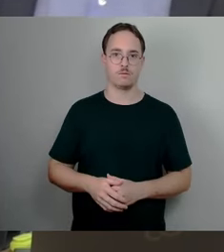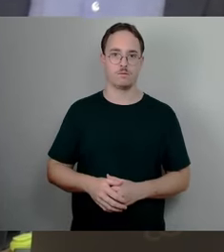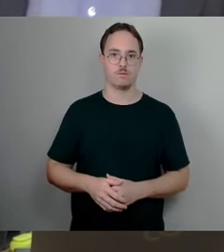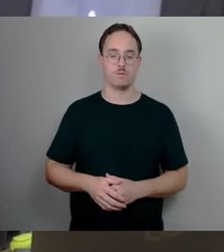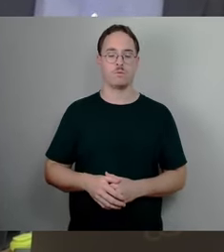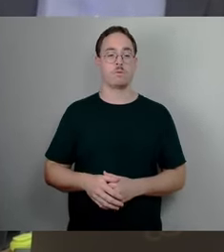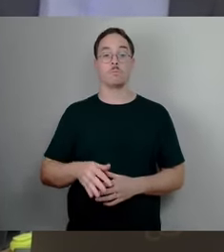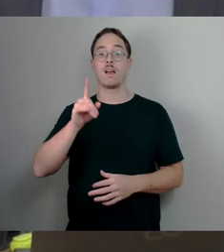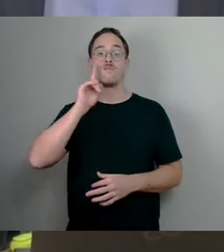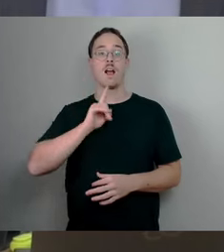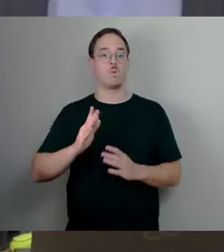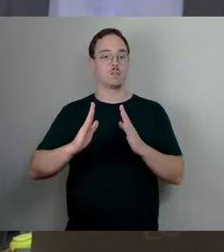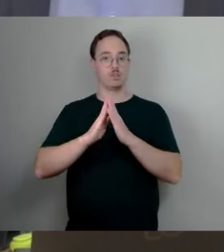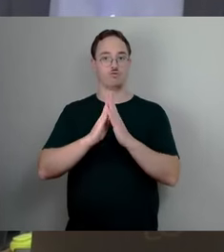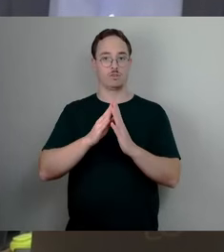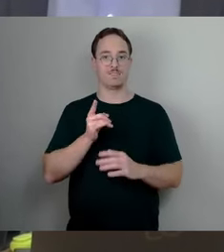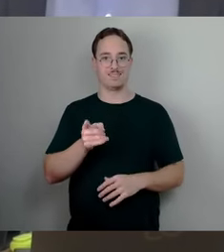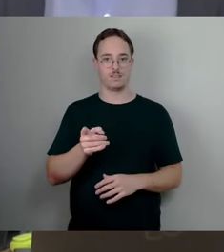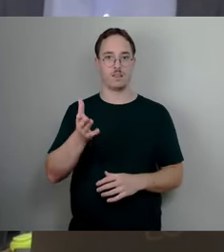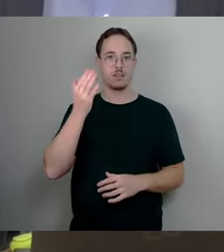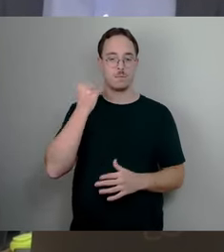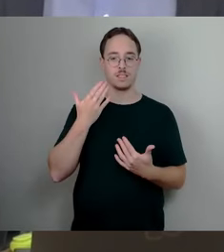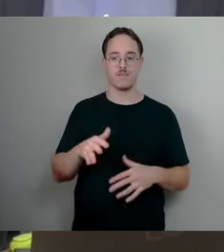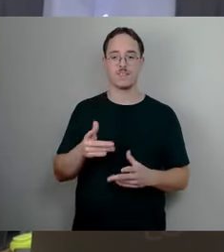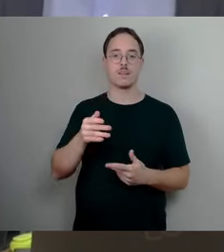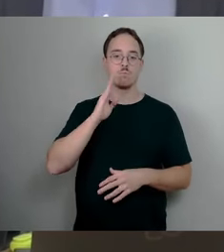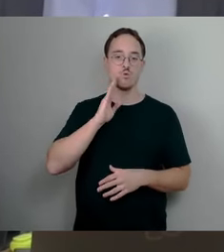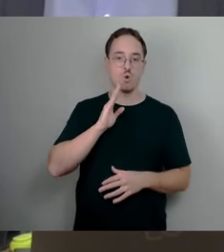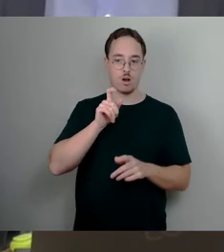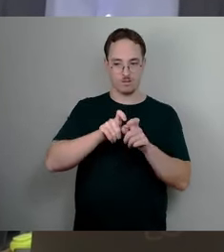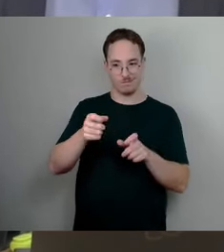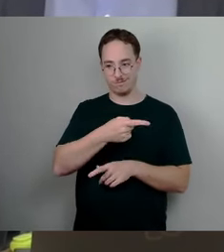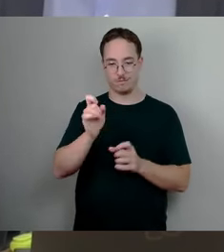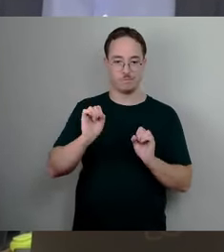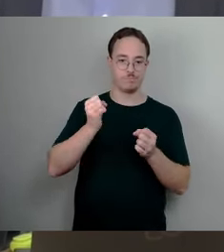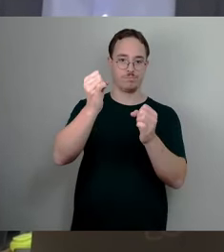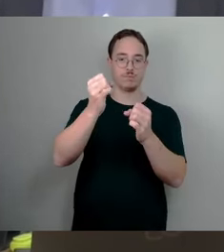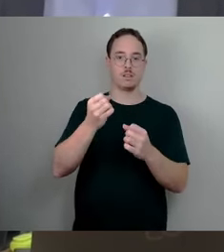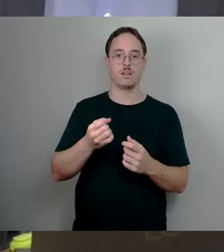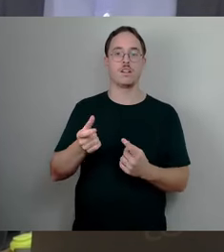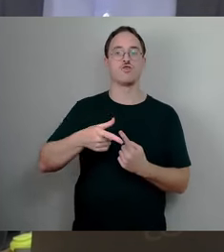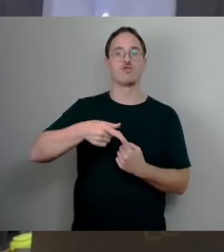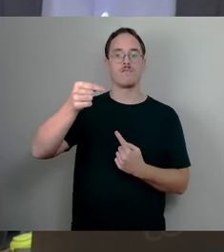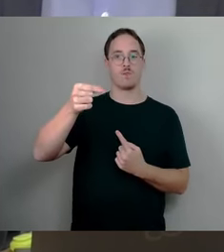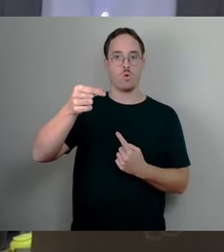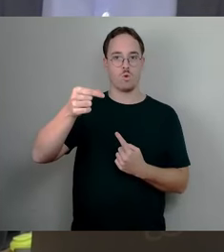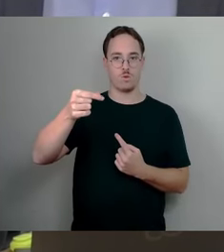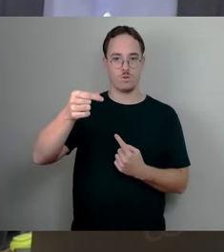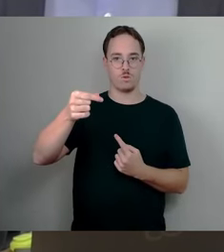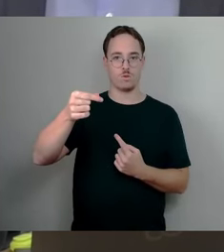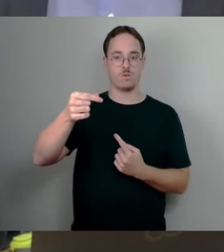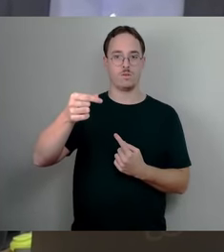Frauenkirche ein bürgerschaftliches Engagement von der Stiftung Frauenkirche. Und natürlich bin ich sehr dankbar